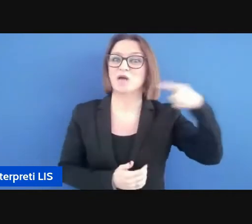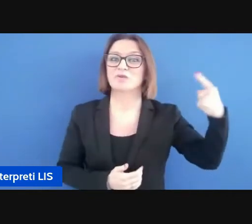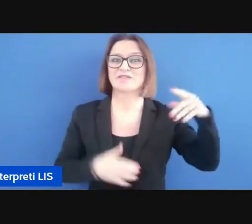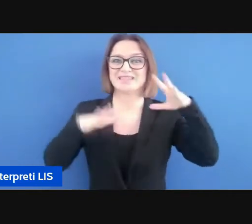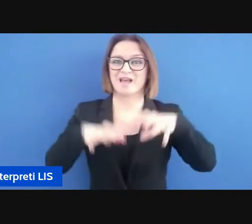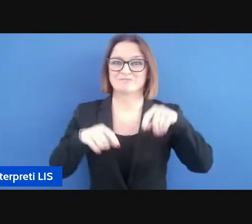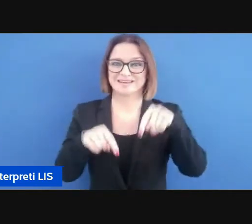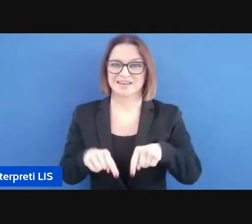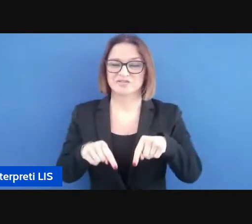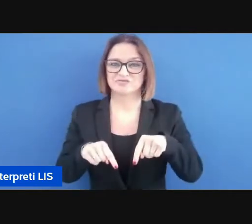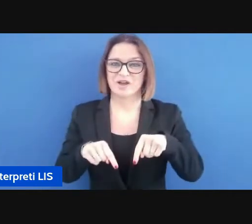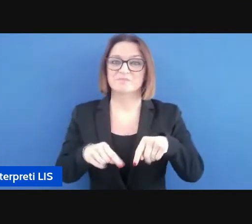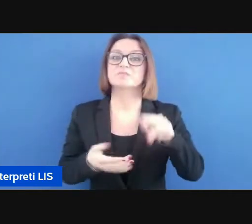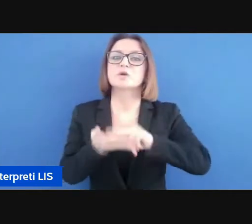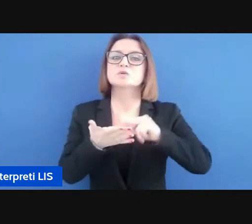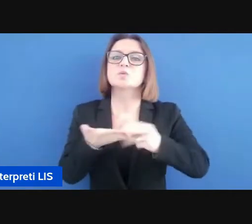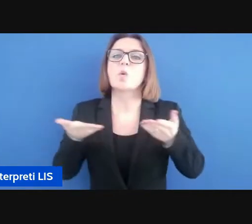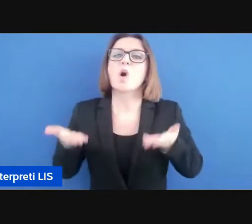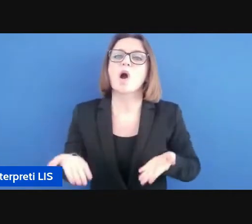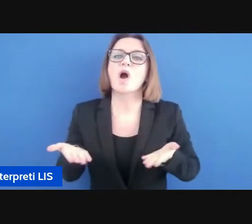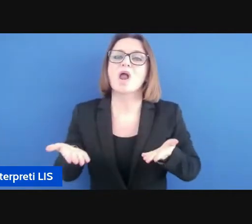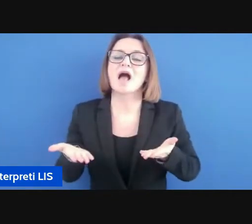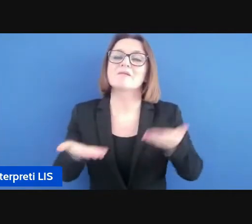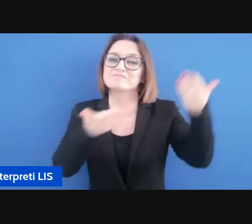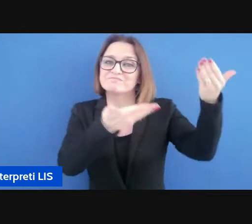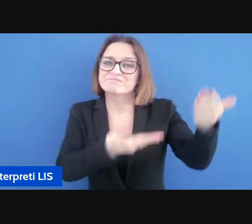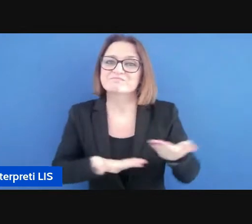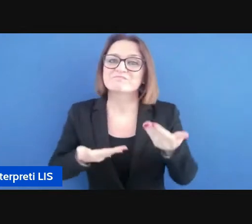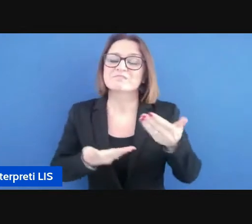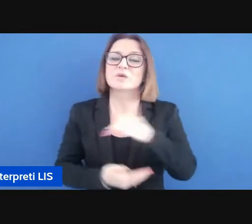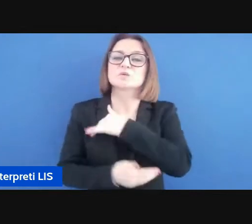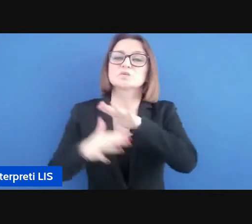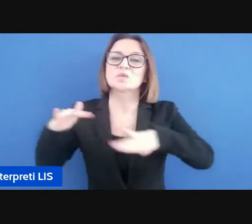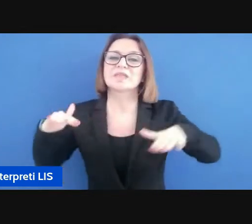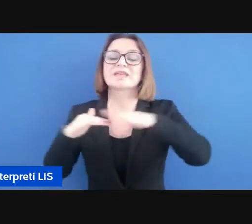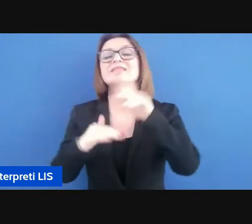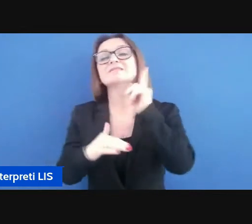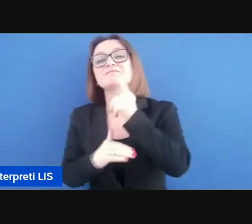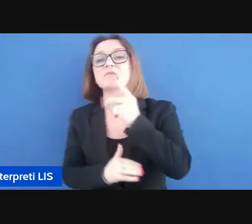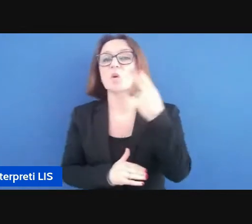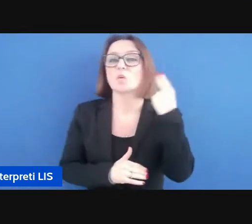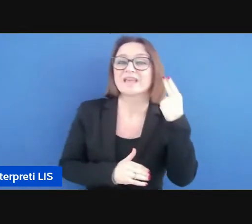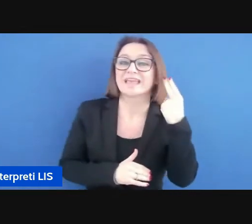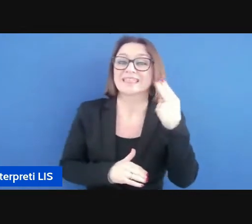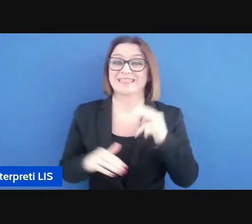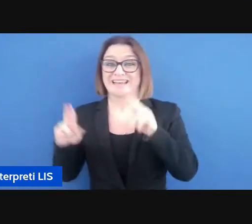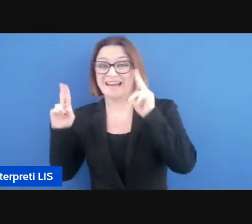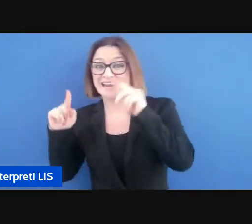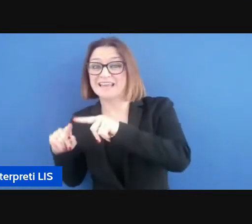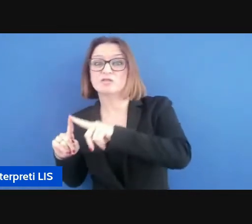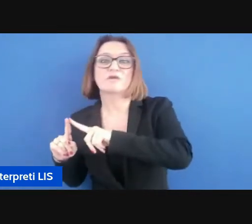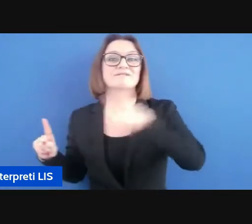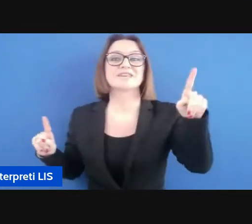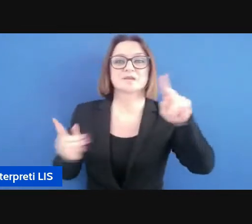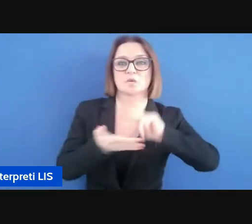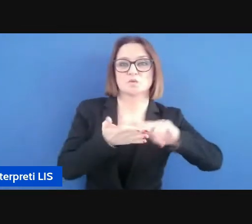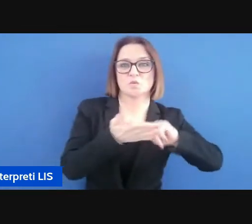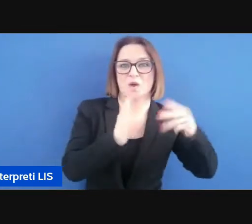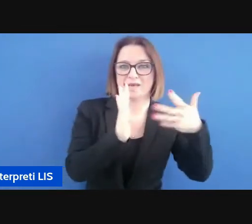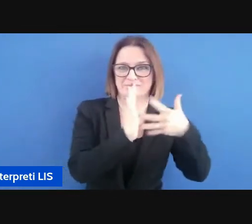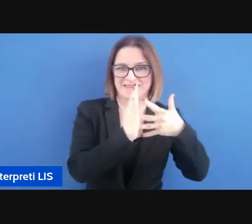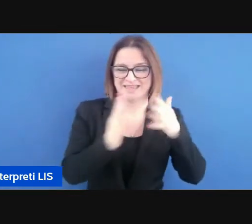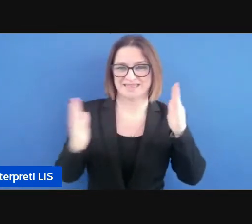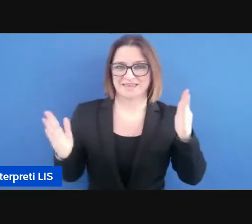scuola che accoglie alunni sordi udenti dal nido alla scuola secondaria di primo grado sullo